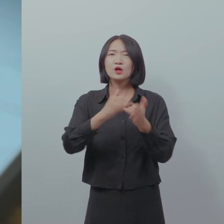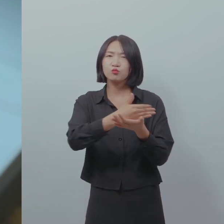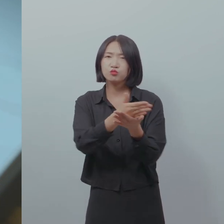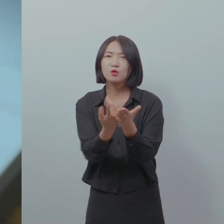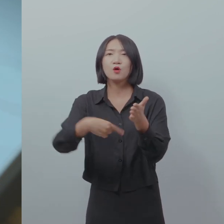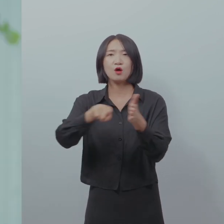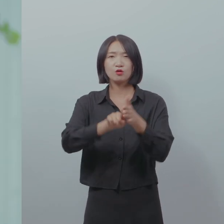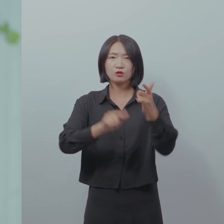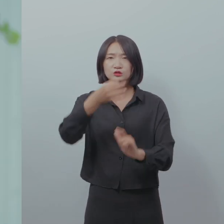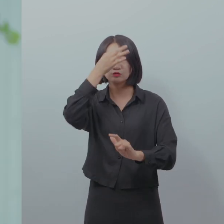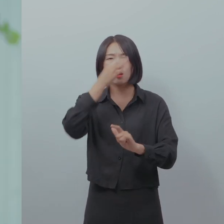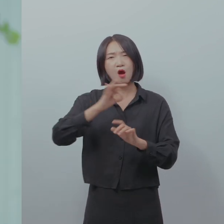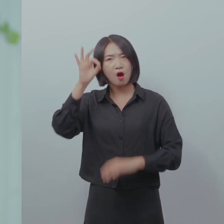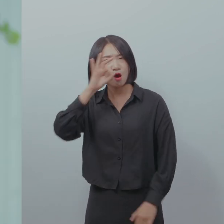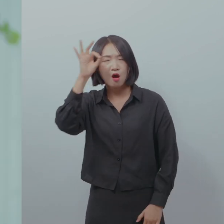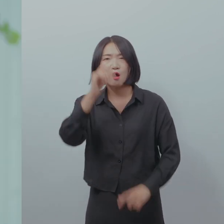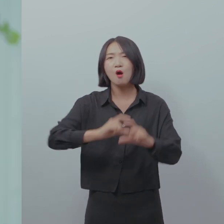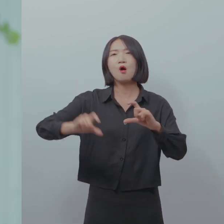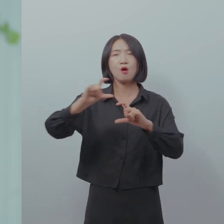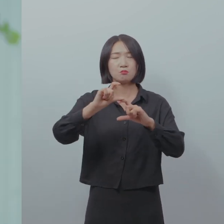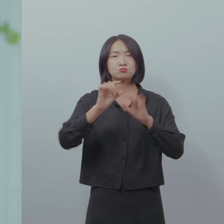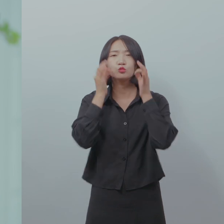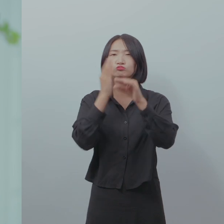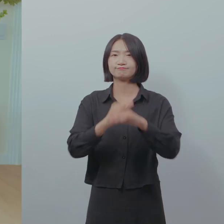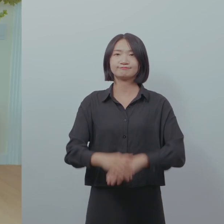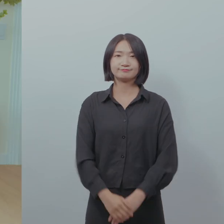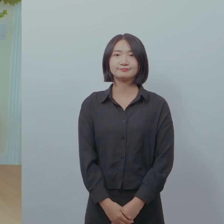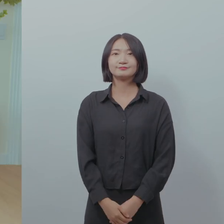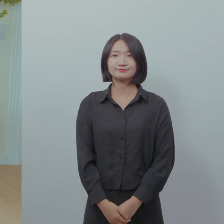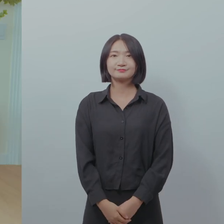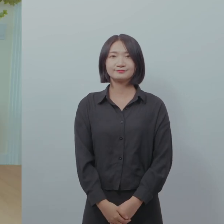장애 타입을 위해서 다양한 기능들을 찾고 탑재하려고 노력 중이야